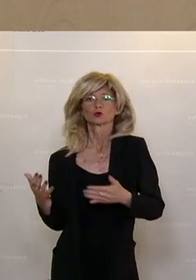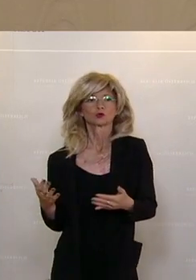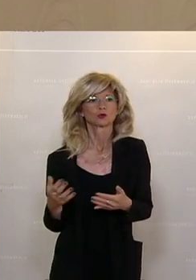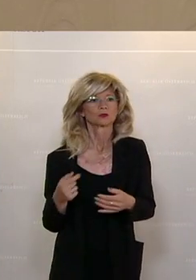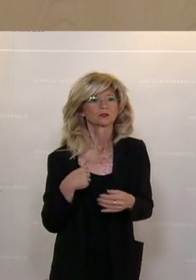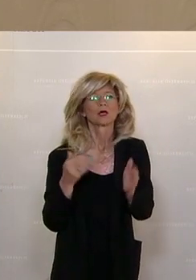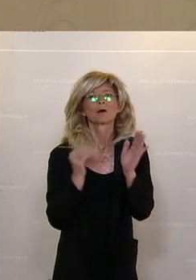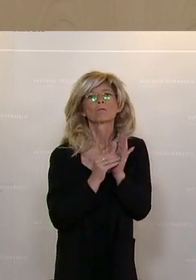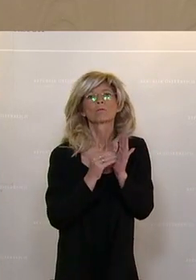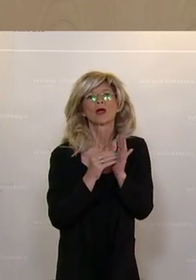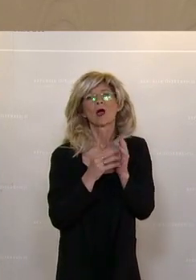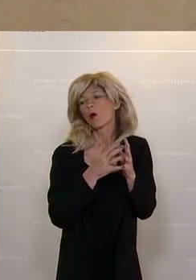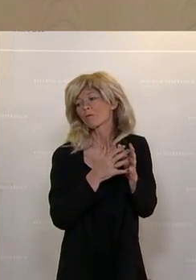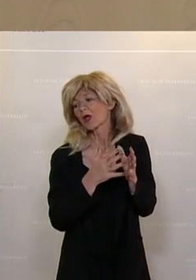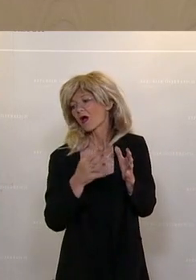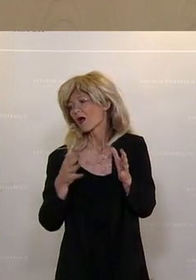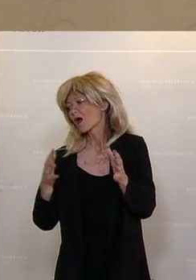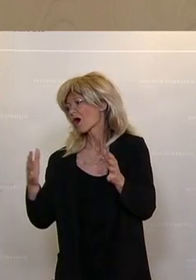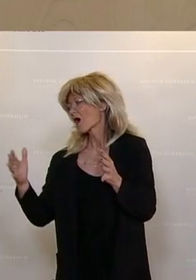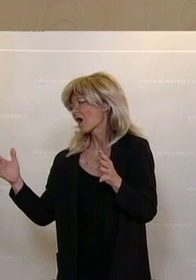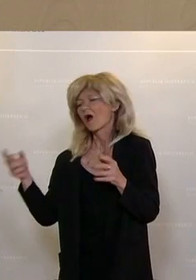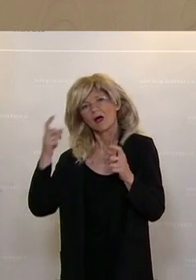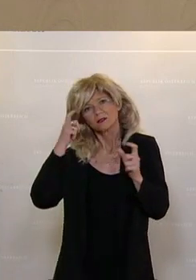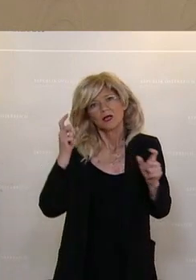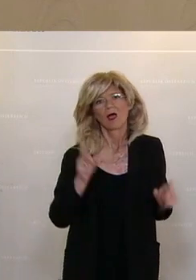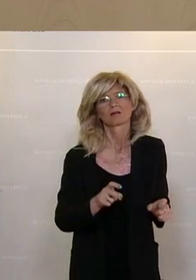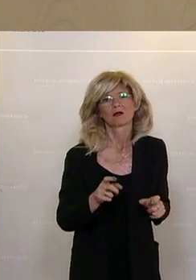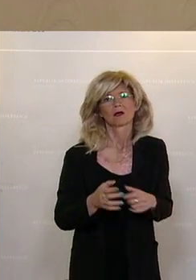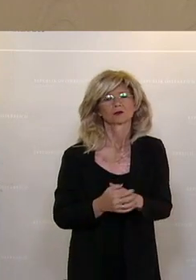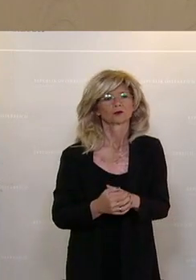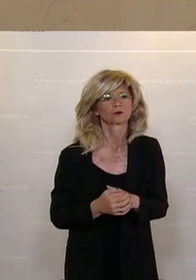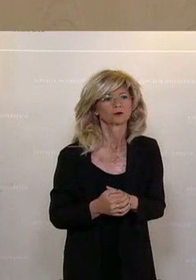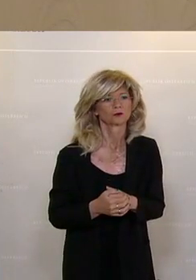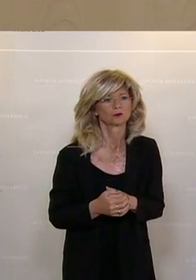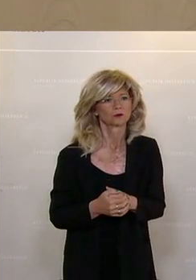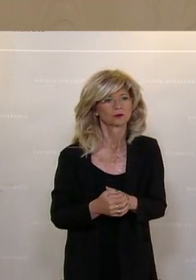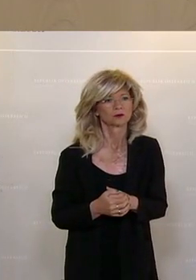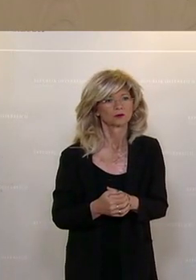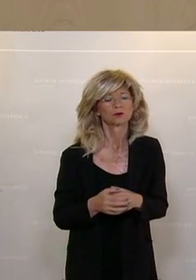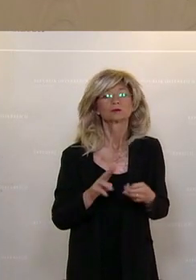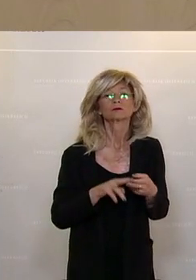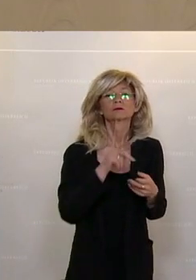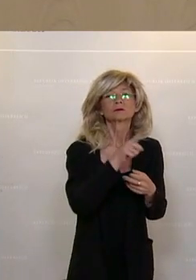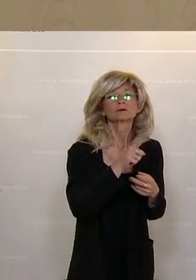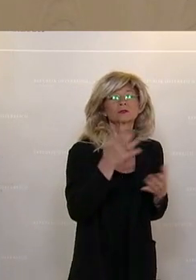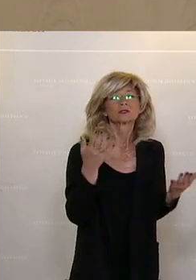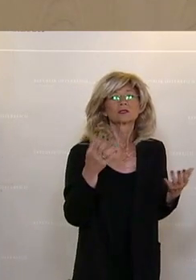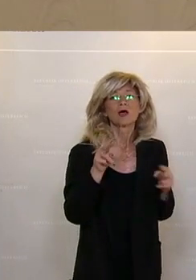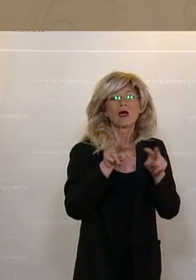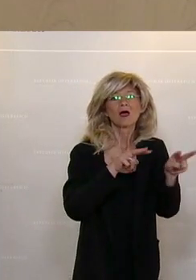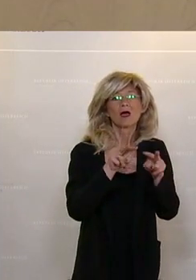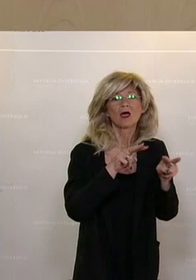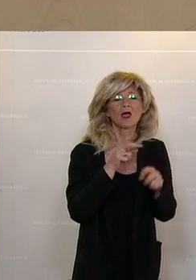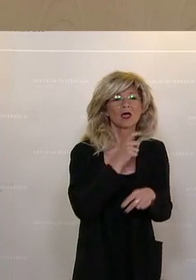eine breite Anerkennung. Nur, wir brauchen noch viel mehr als das. Ich habe so den Eindruck, dass die Regierungsparteien glauben, mit einem Dankeschön und einer